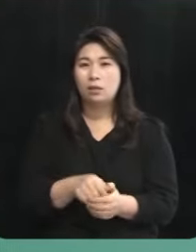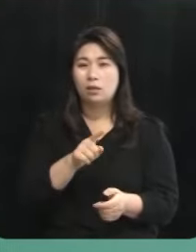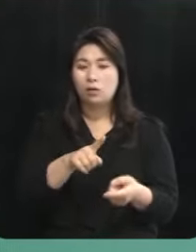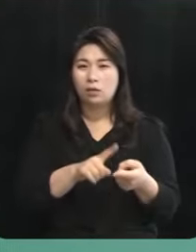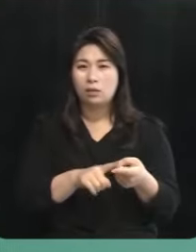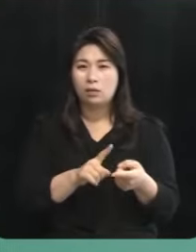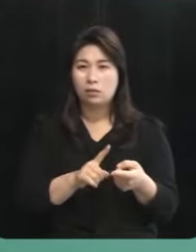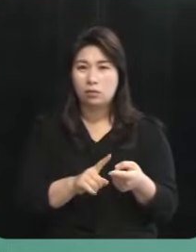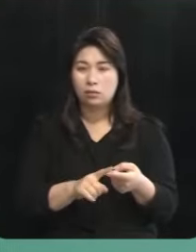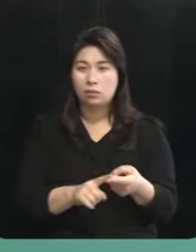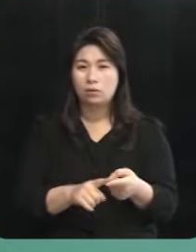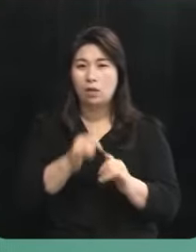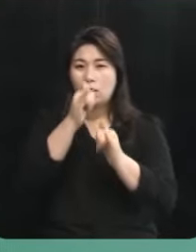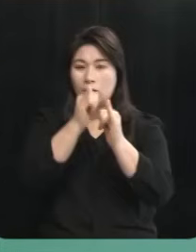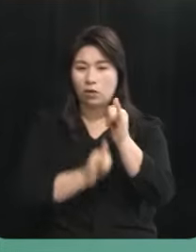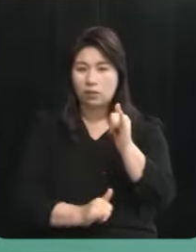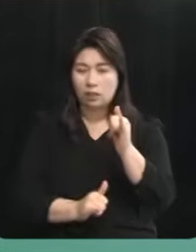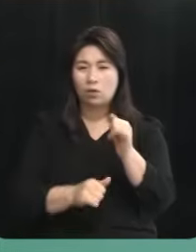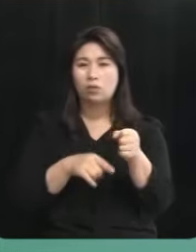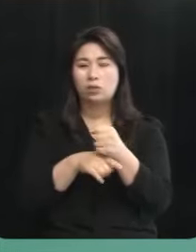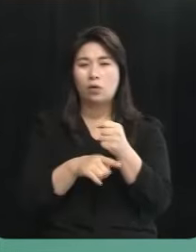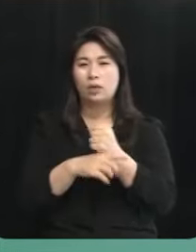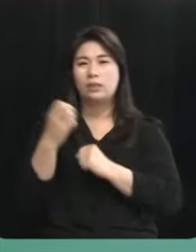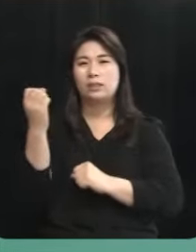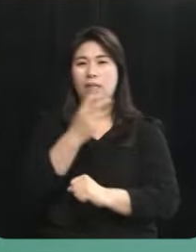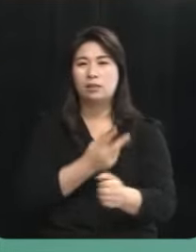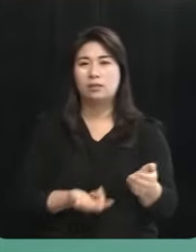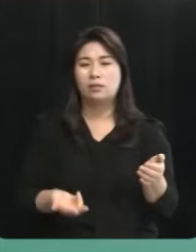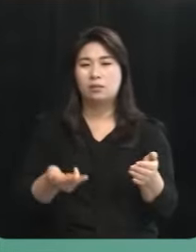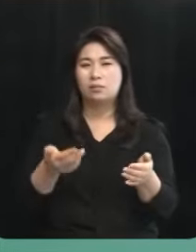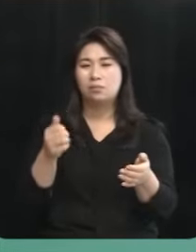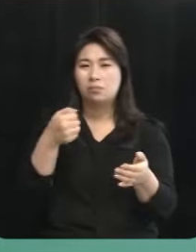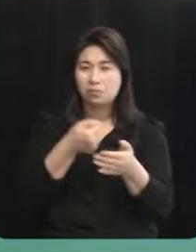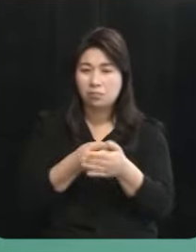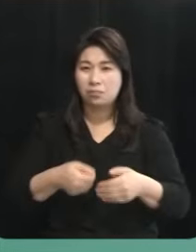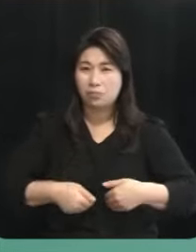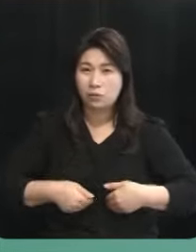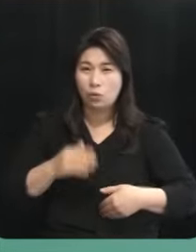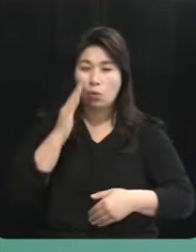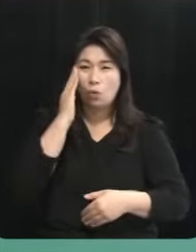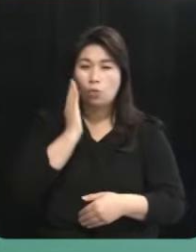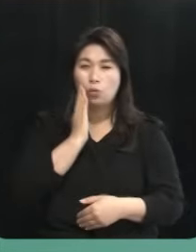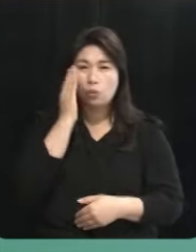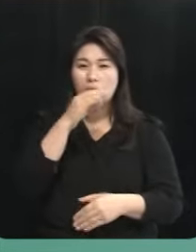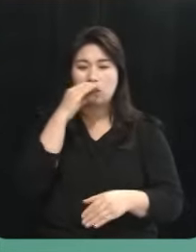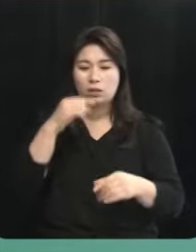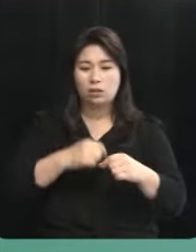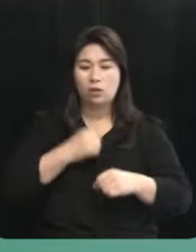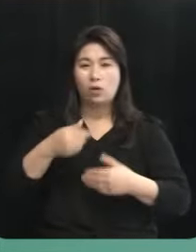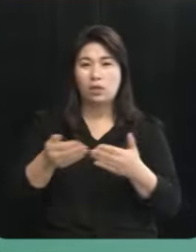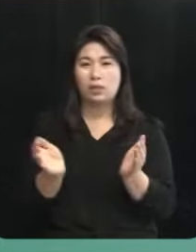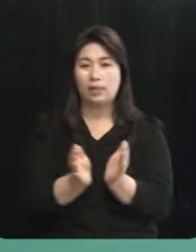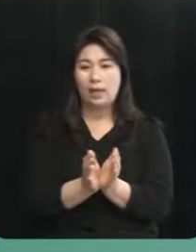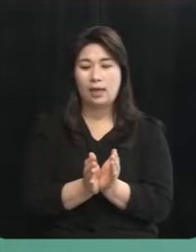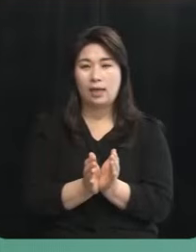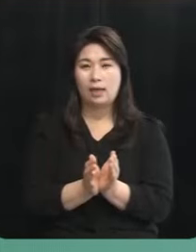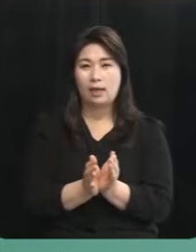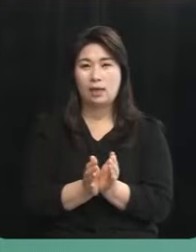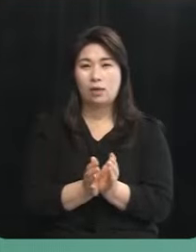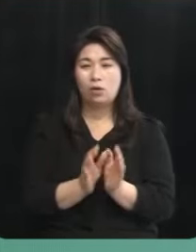대한 역사적 정의를 다시 세워야 될 때라고 생각합니다 녹색 정의당 저는 3만 명이 돌아간 이